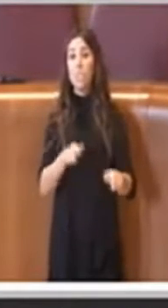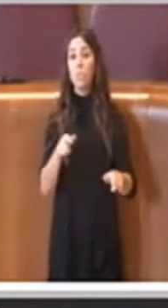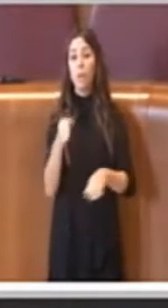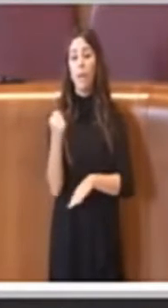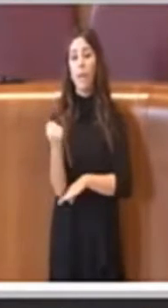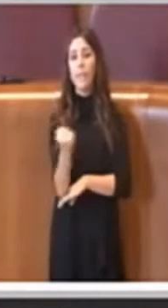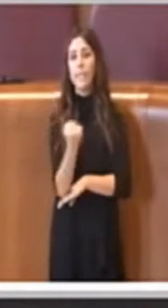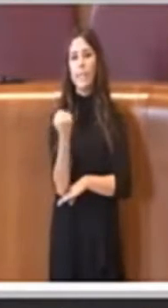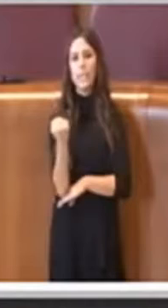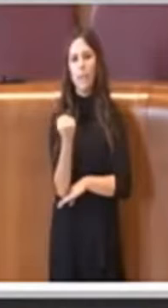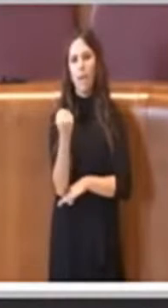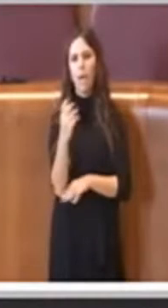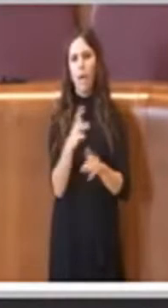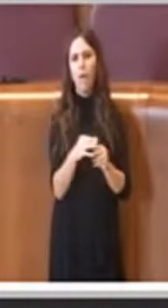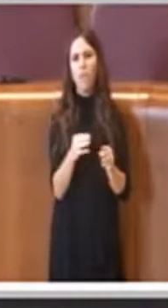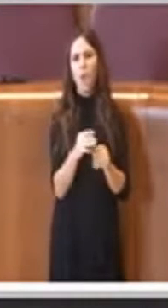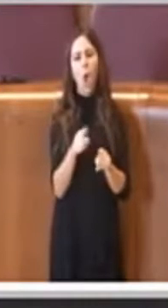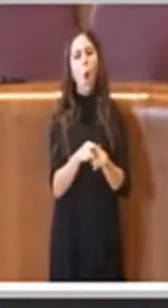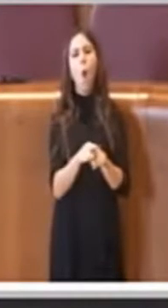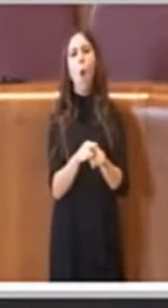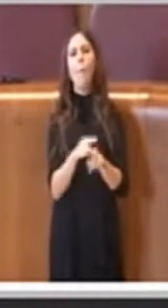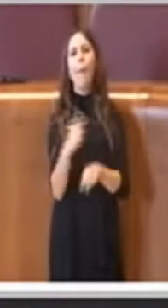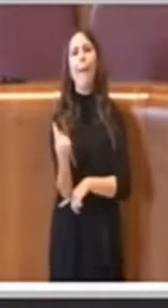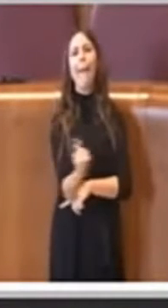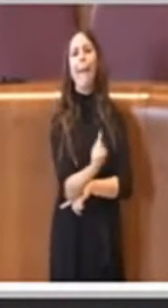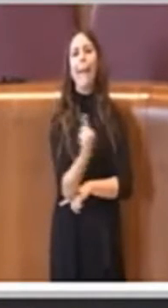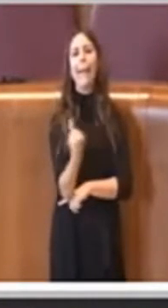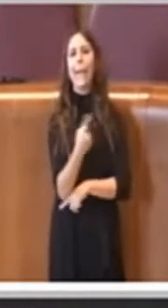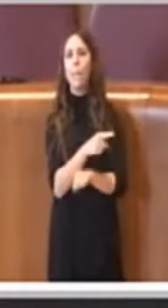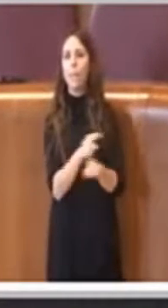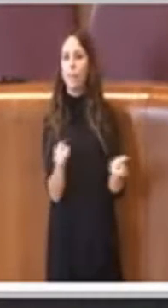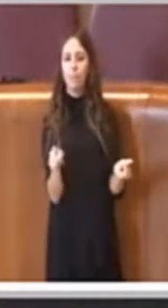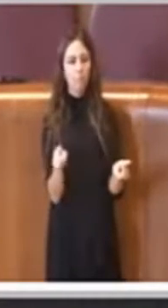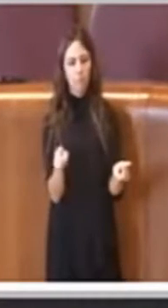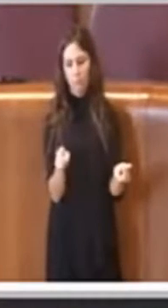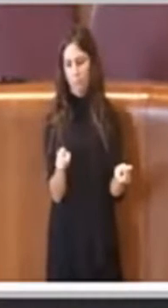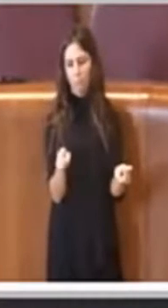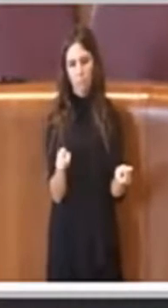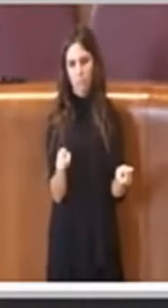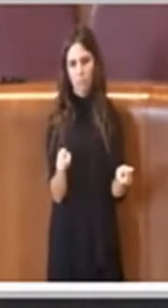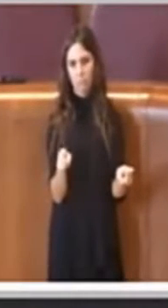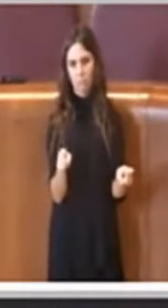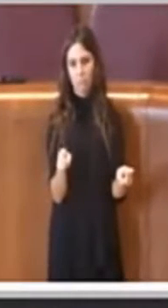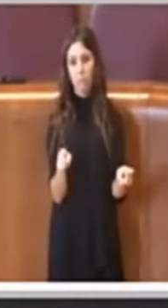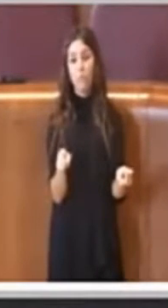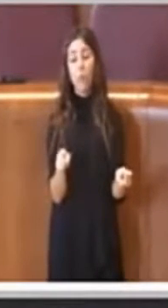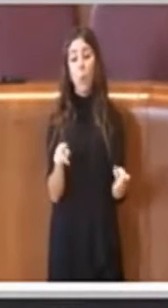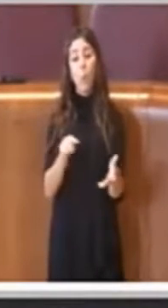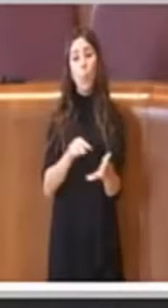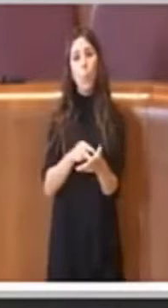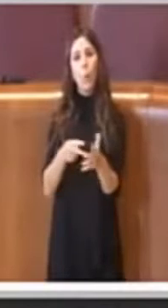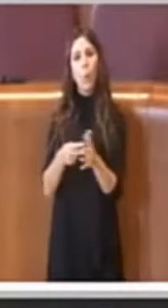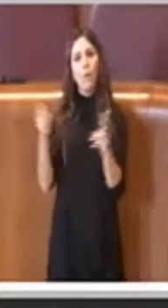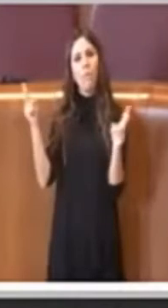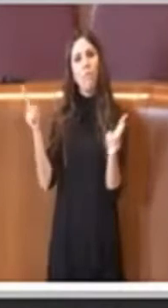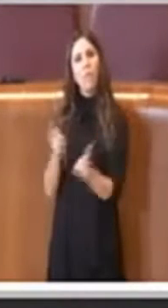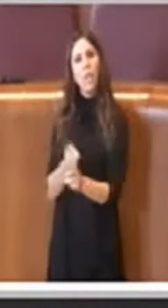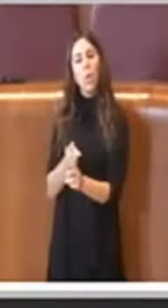sono dei criminali, no, assolutamente. Il problema è che effettivamente lo sviluppo della